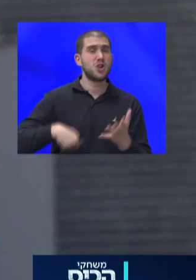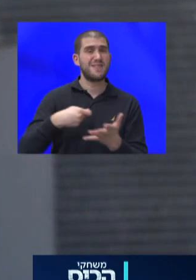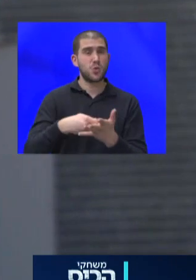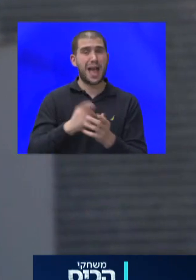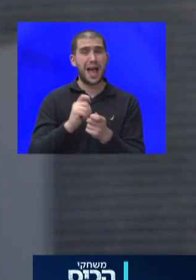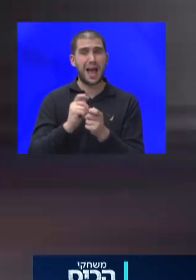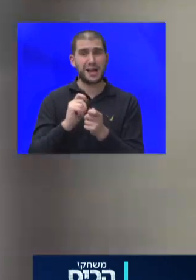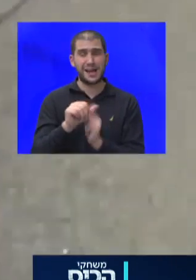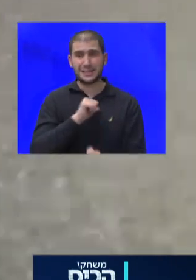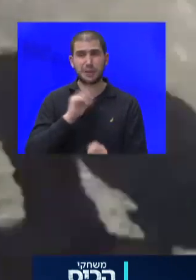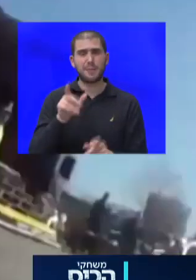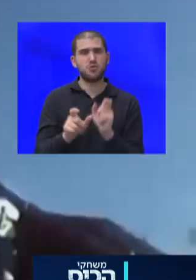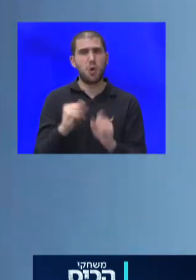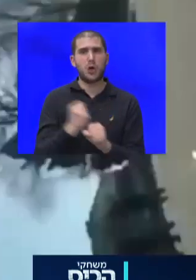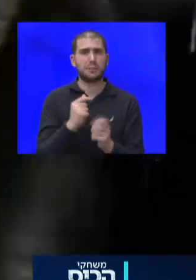עושים את זה, כי זה ממש יקר.